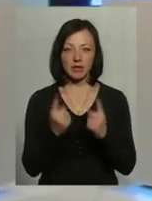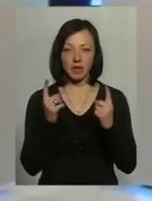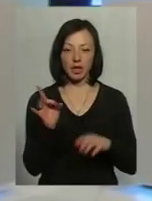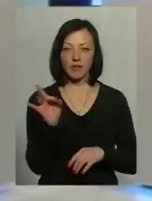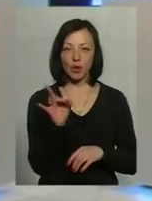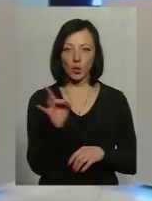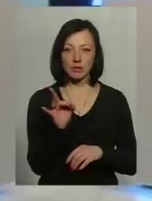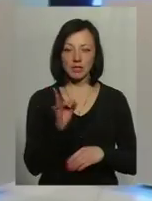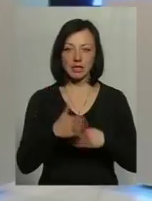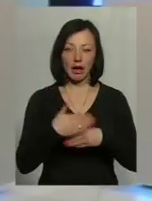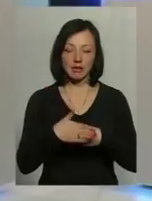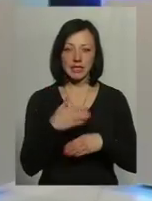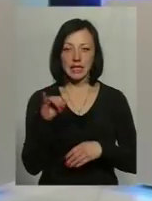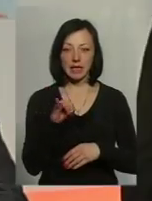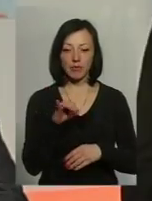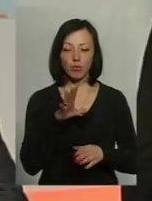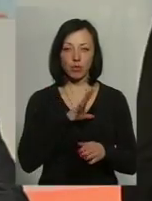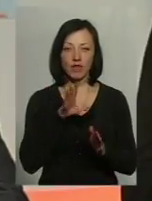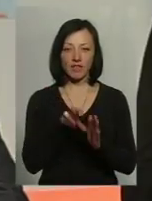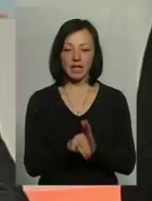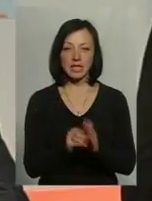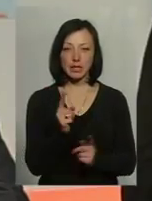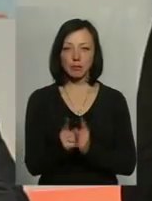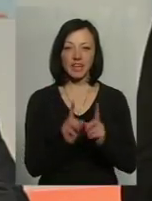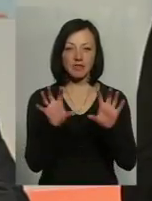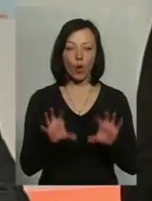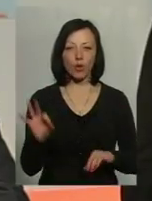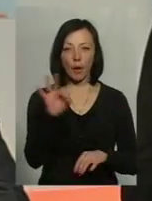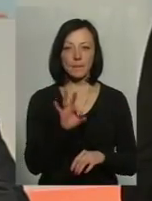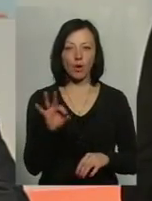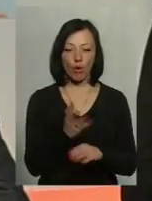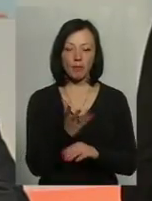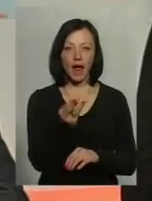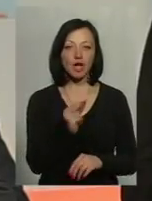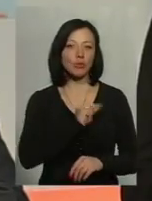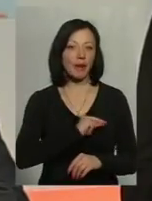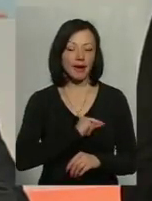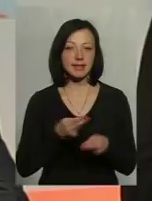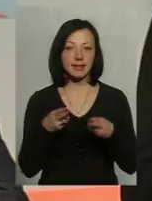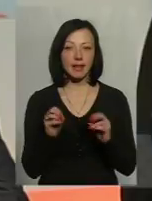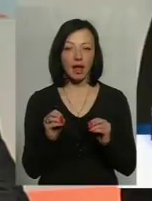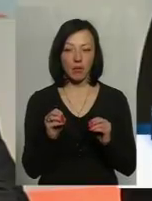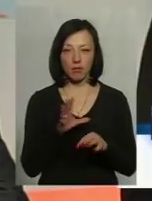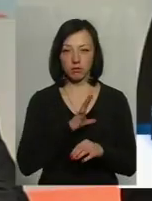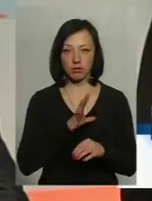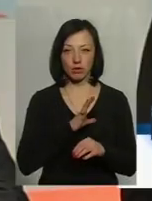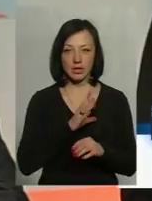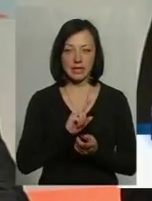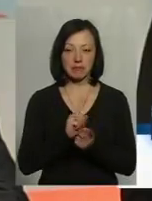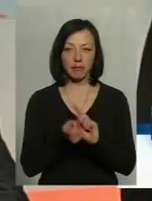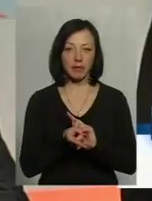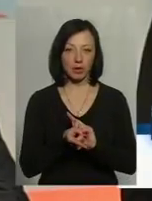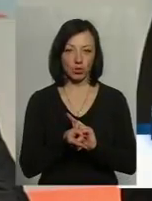розмірів санкцій, і були внесені зміни в закон про оплату праці, де, взагалі, було змінено